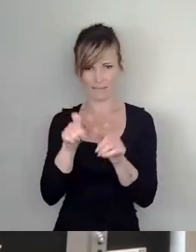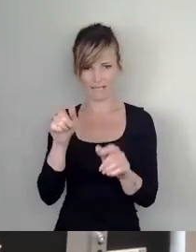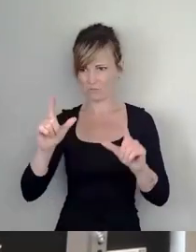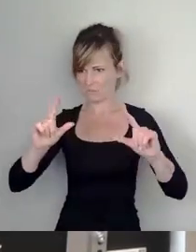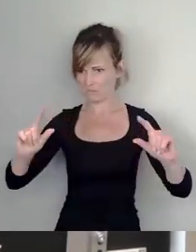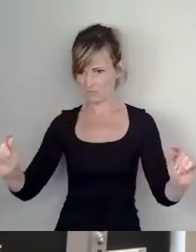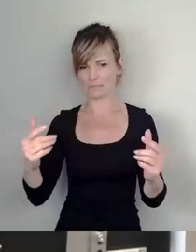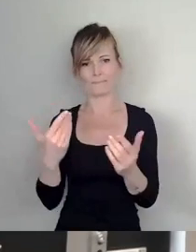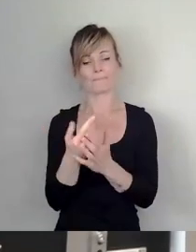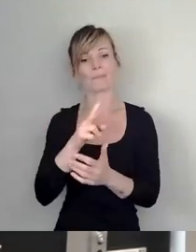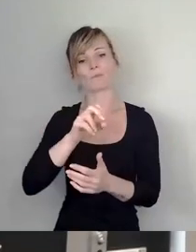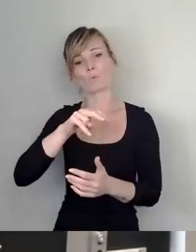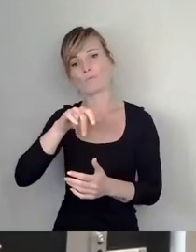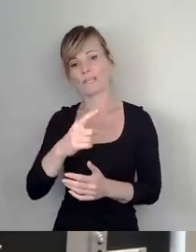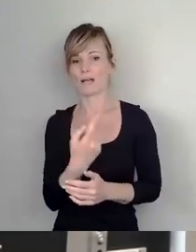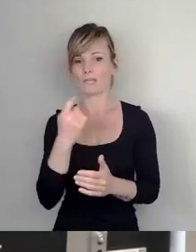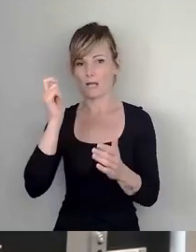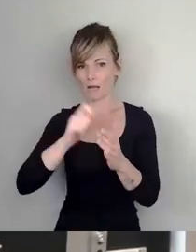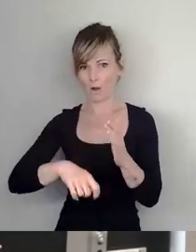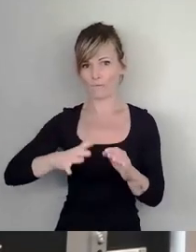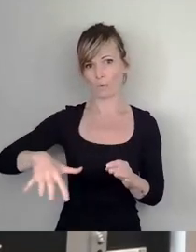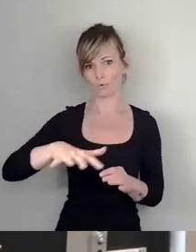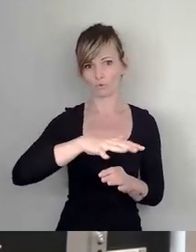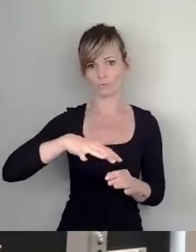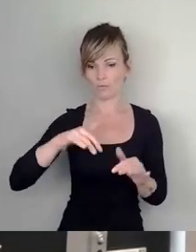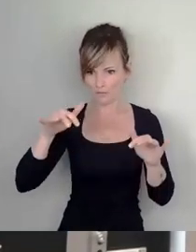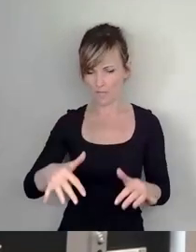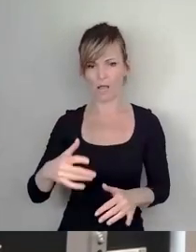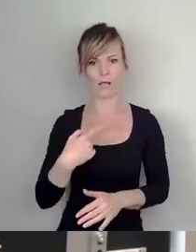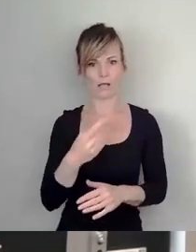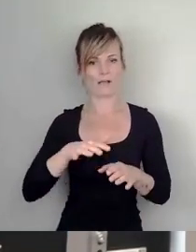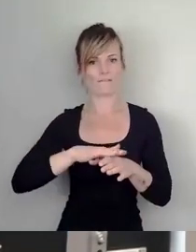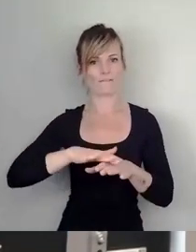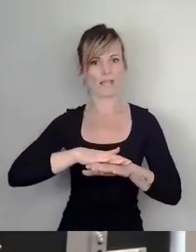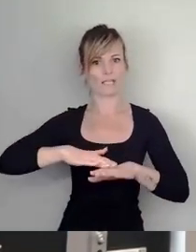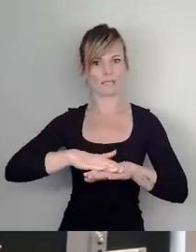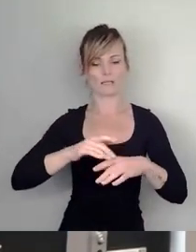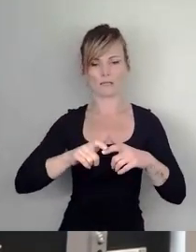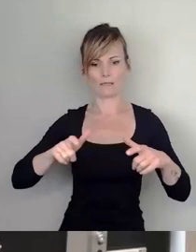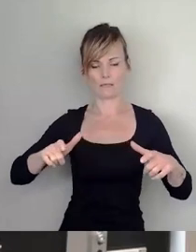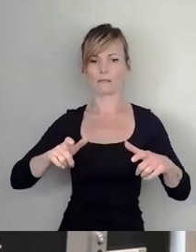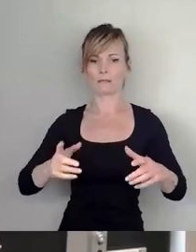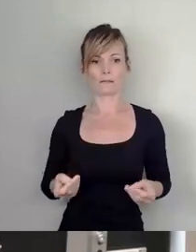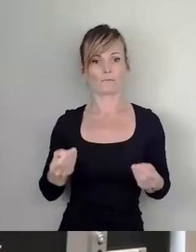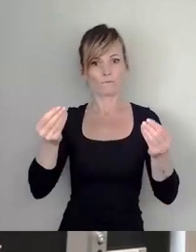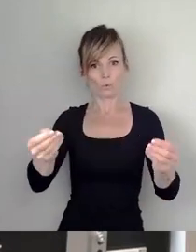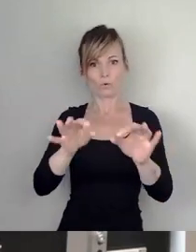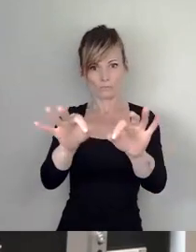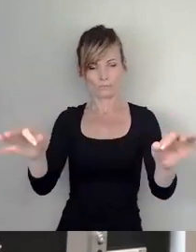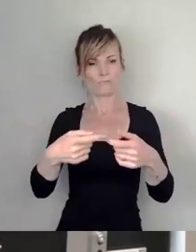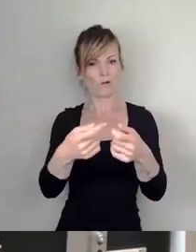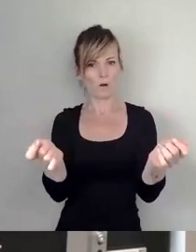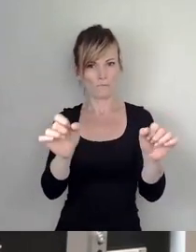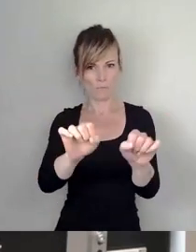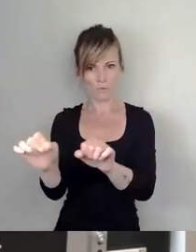Grundstücken haben wir als Stadt die notwendigen Flächen zur Verfügung, die wir zur Schaffung von selbstgenutzten Wohneigentum zur Verfügung stellen können. Ziel muss es dabei